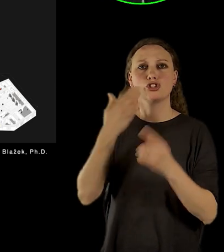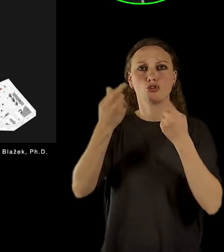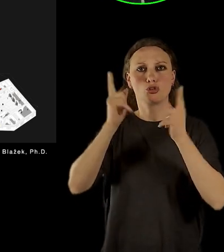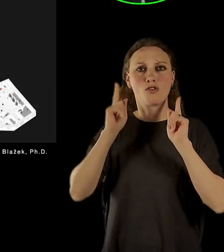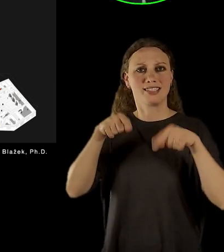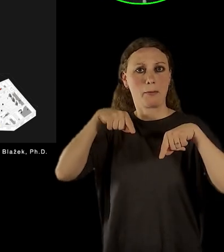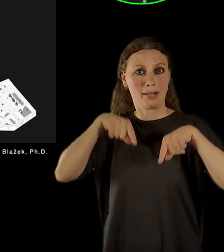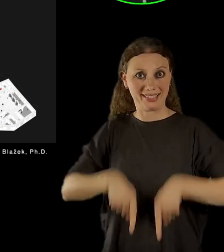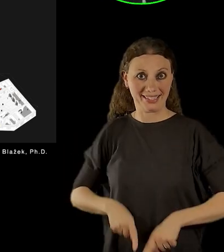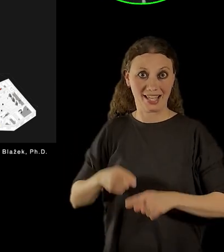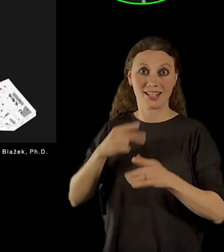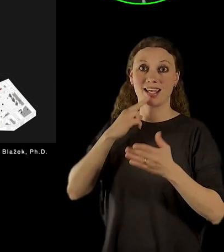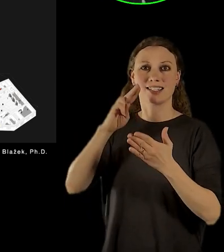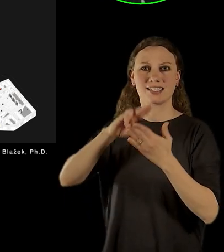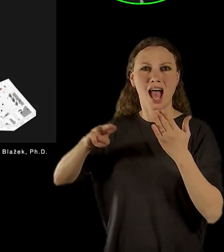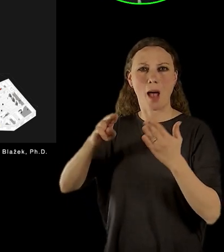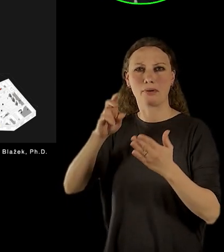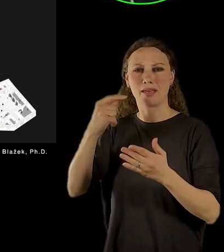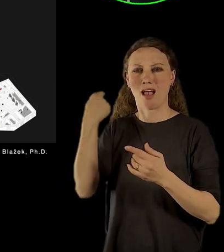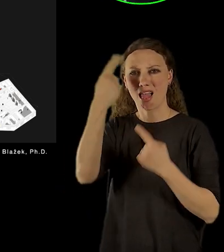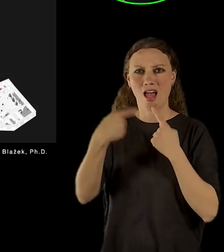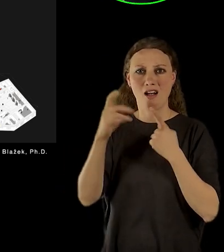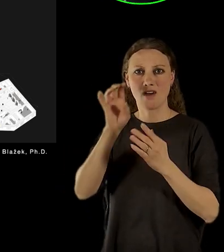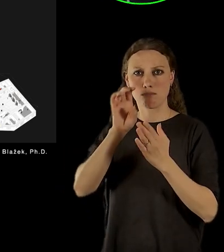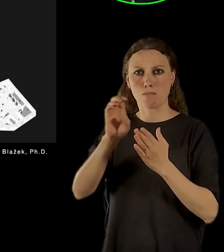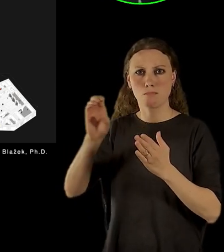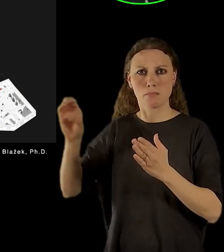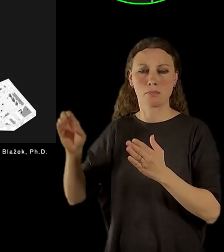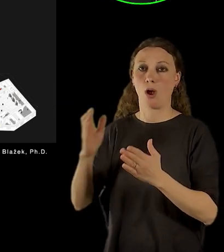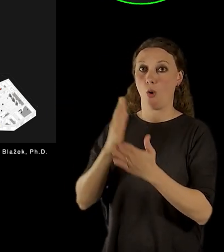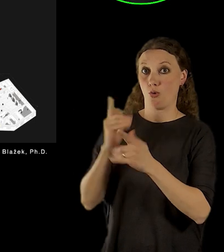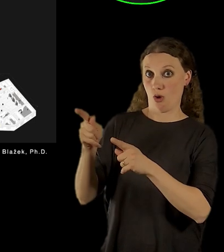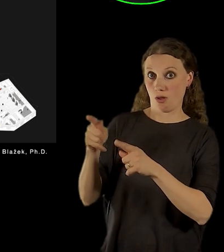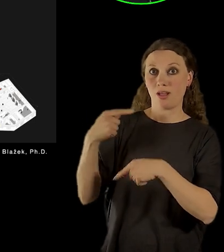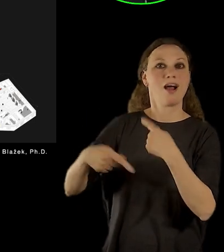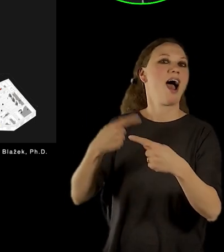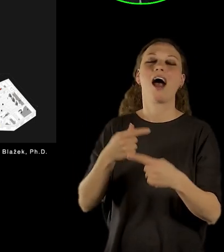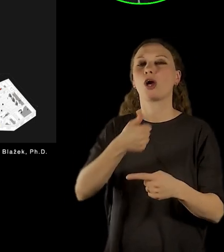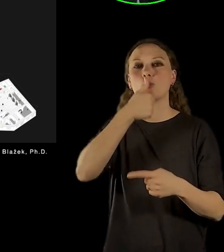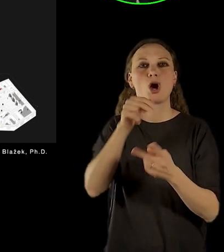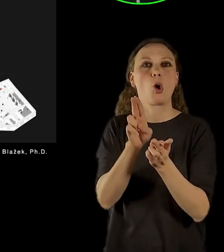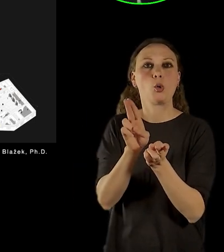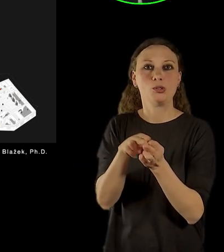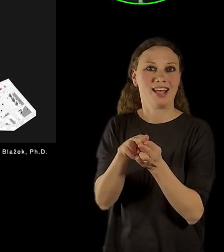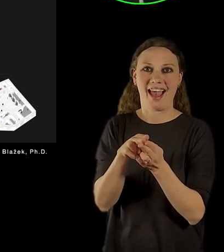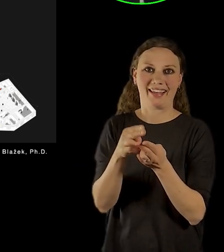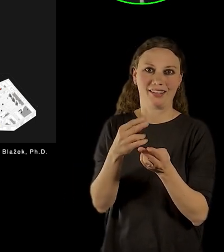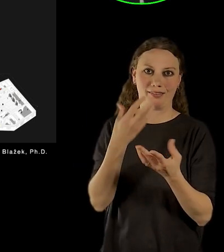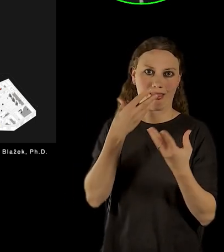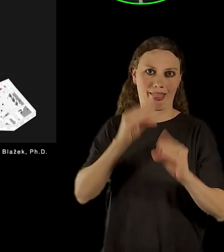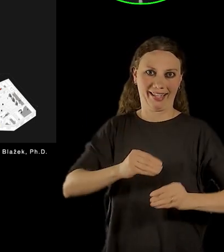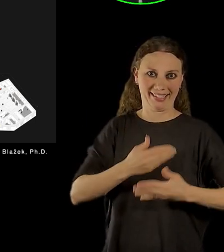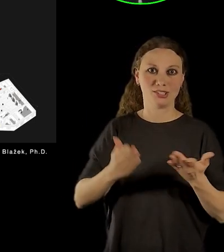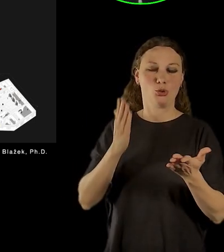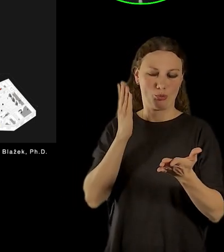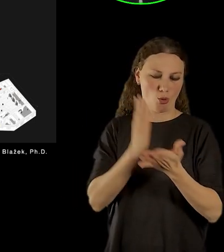tištěné známky, nestihlou Husáka, protože šel do důchodu, takže to už nestih, ale je to vlastně